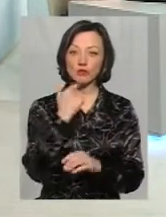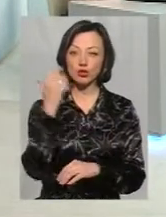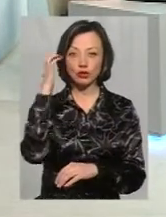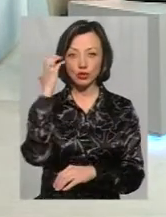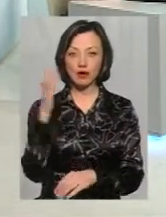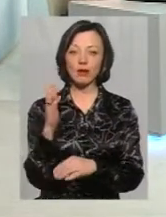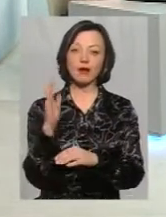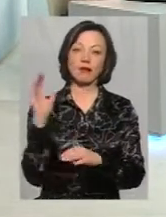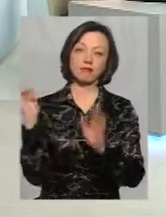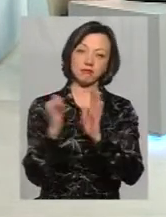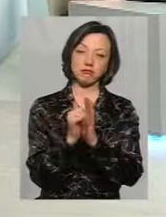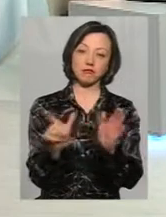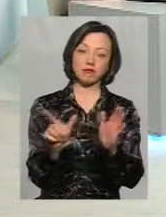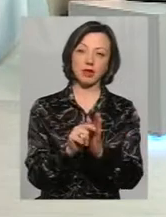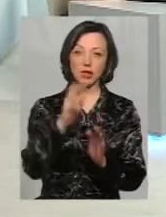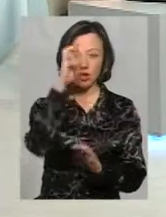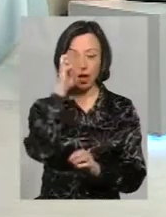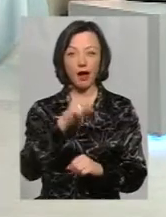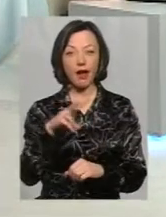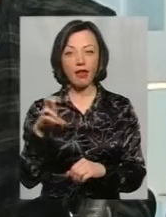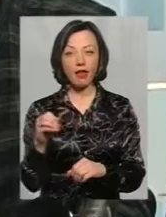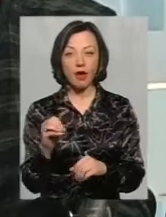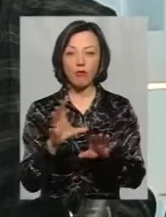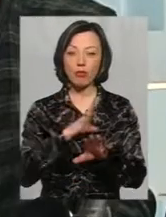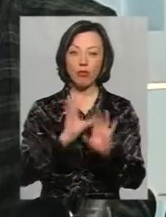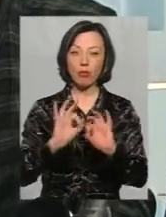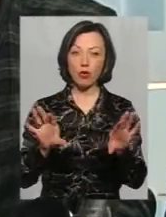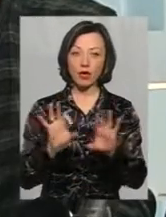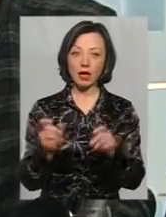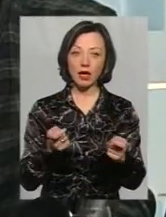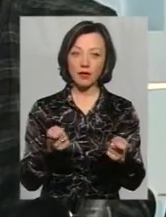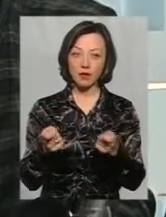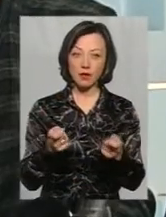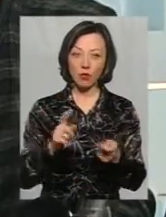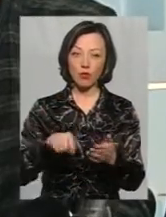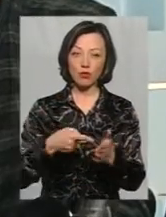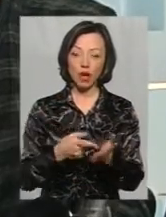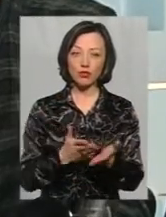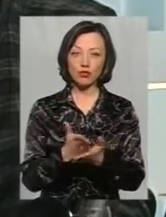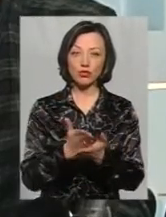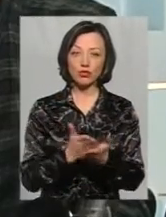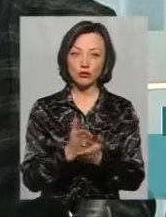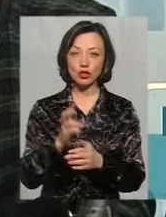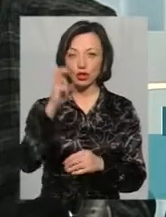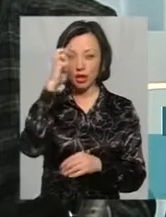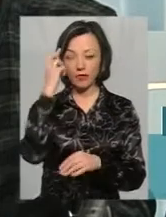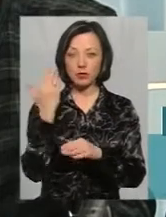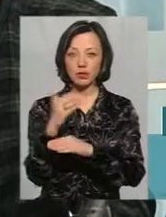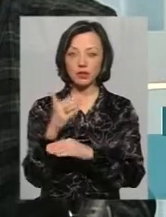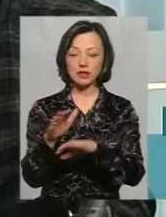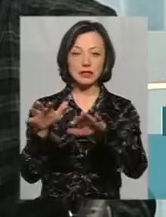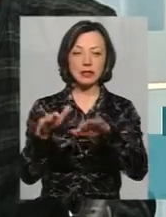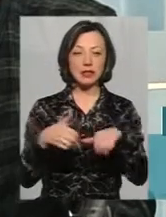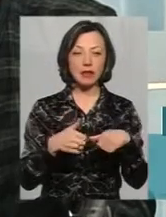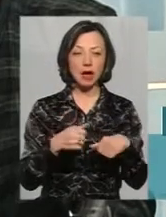висіли державні. Але наскільки, знову ж таки, було пояснення керівництва комунальної служби, що державні прапори зняли